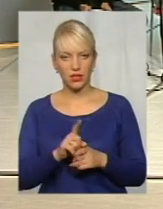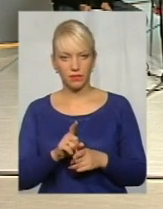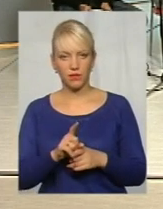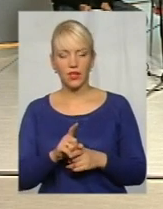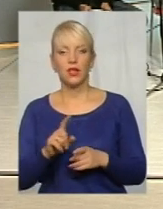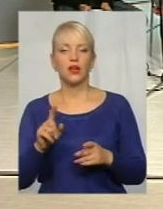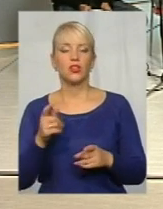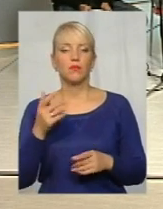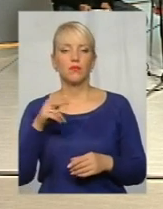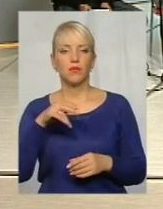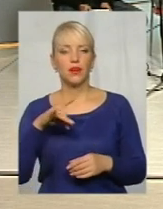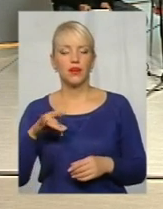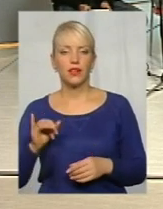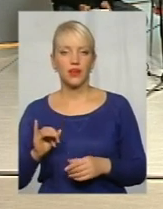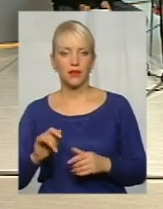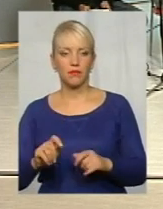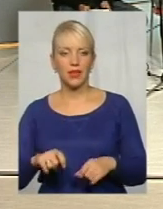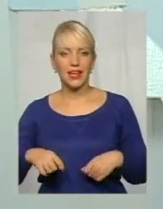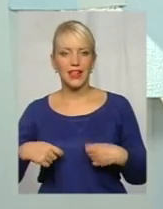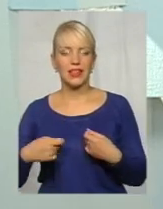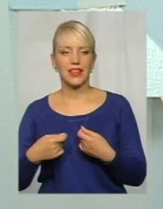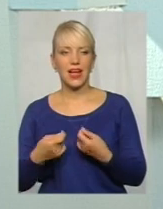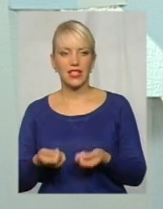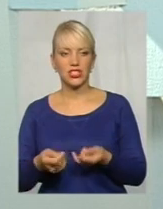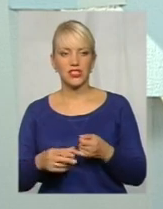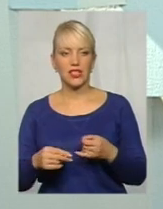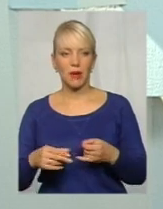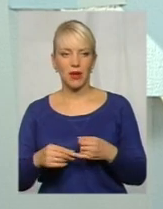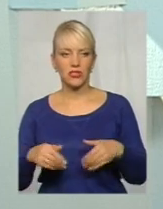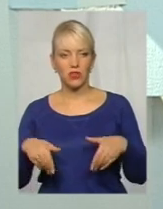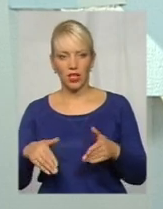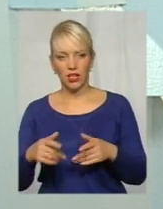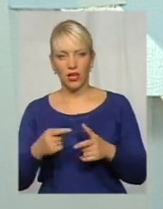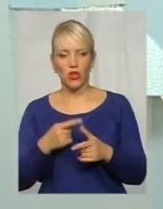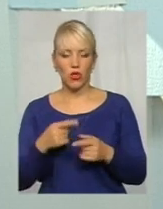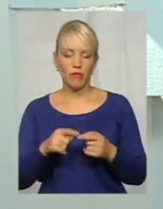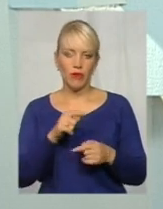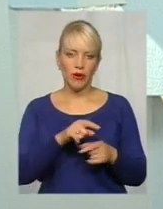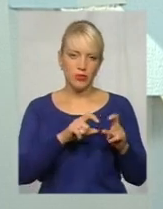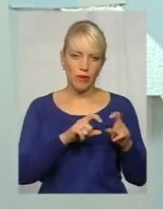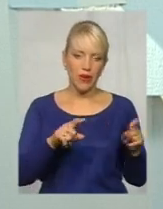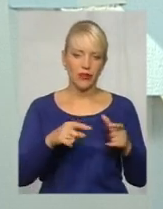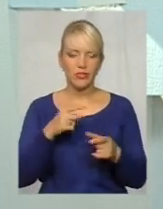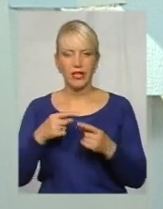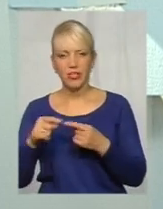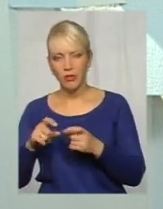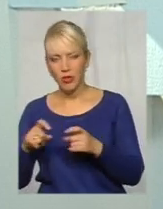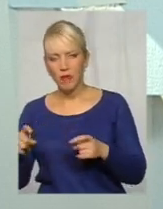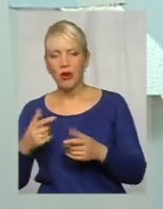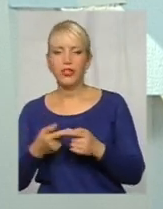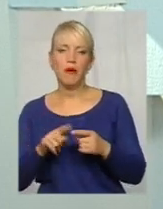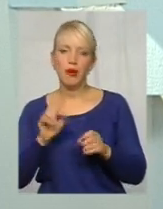передачі земельної ділянки тому чи іншому суб'єкту, це може бути приватна особа, може, суб'єк